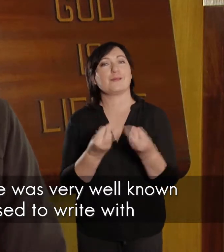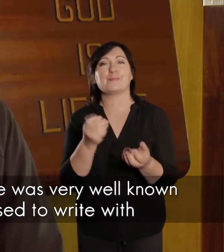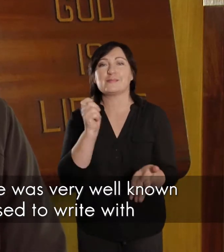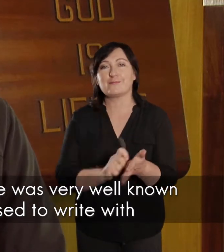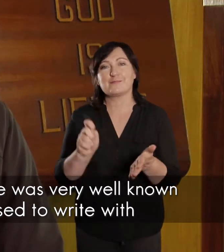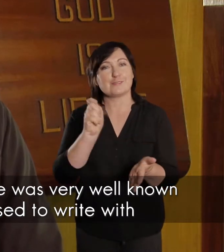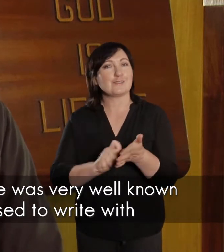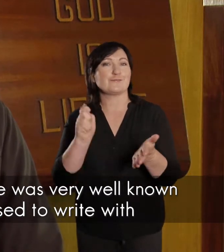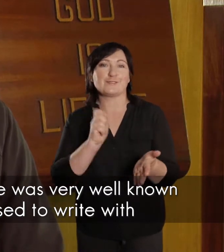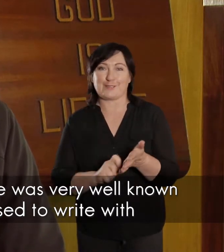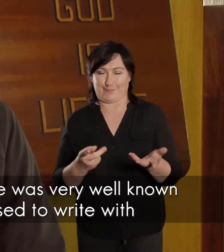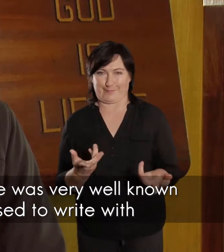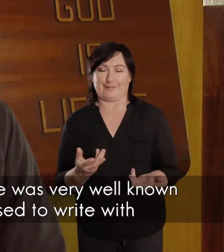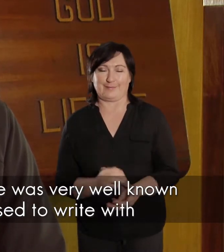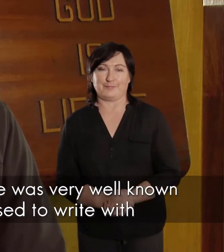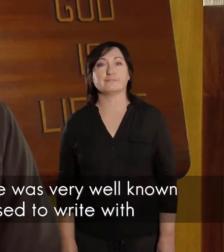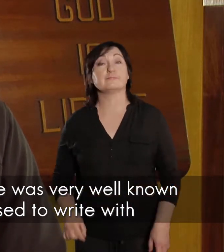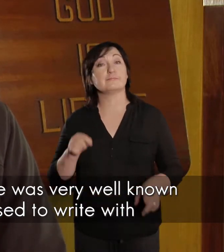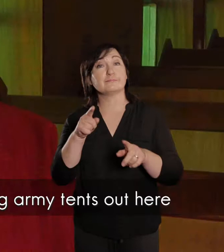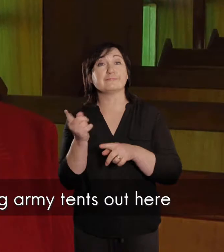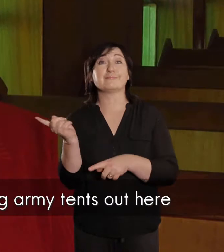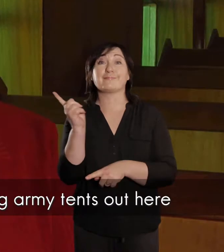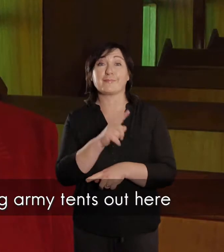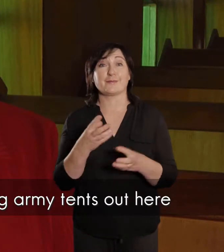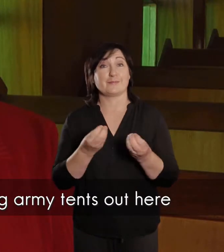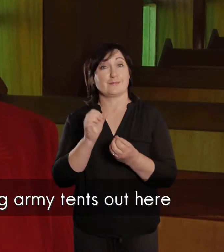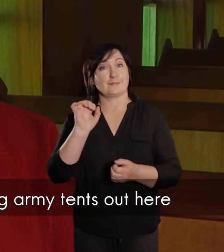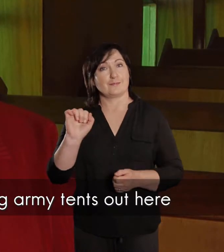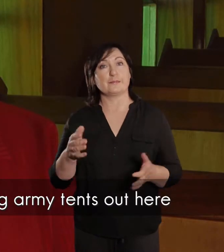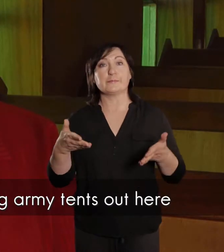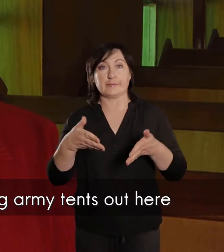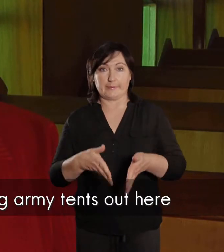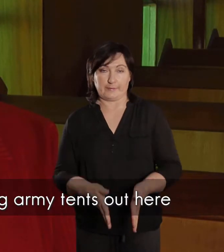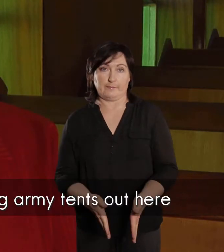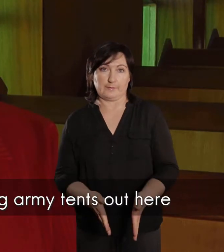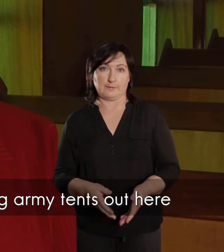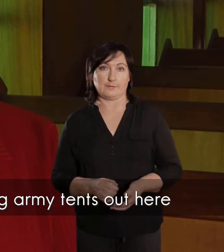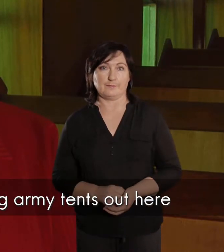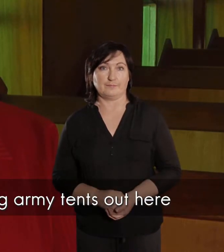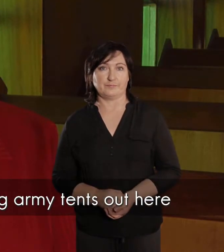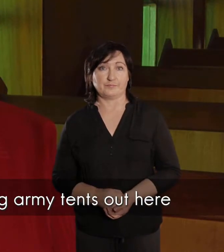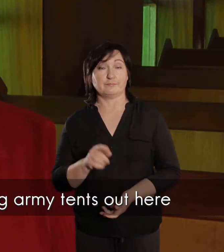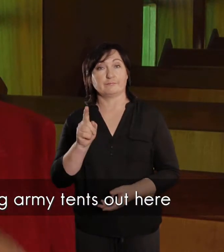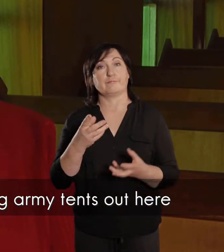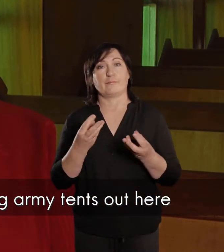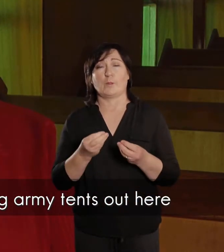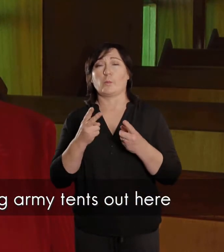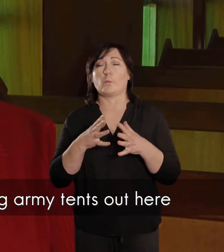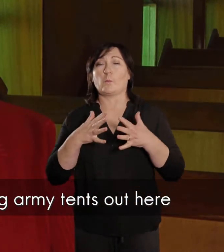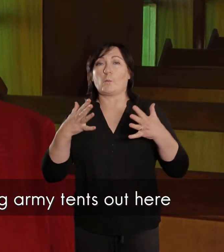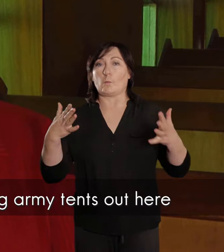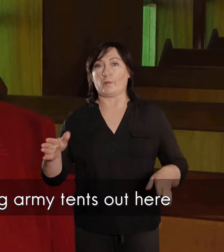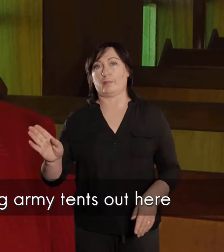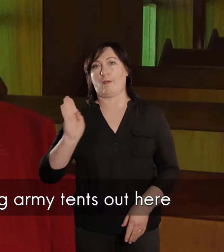die ons met wie hy natuurlijk nog saam geskryf het die dag met sy begraffens het hulle twee